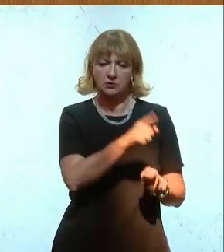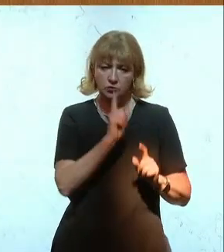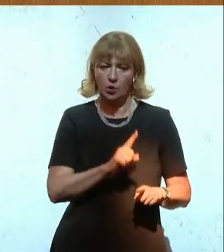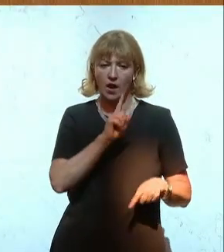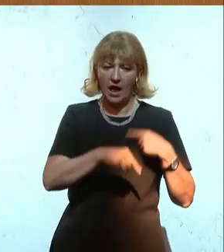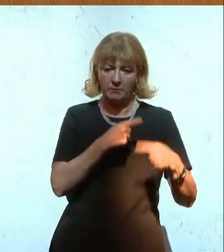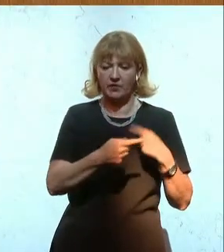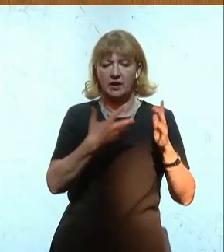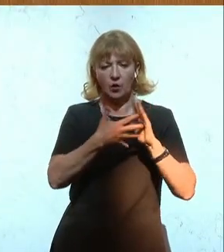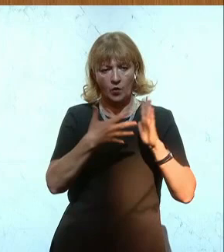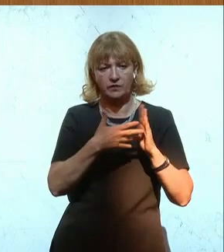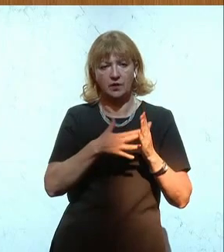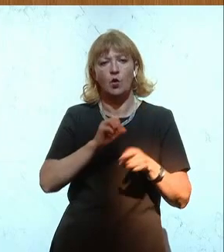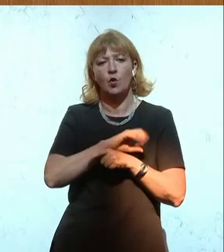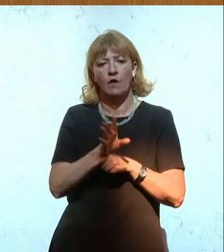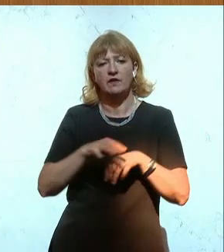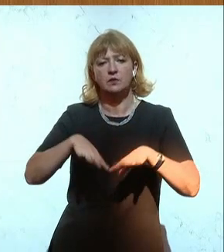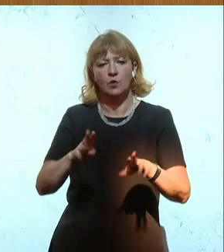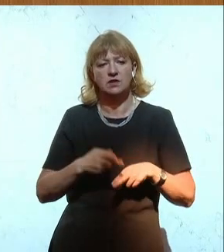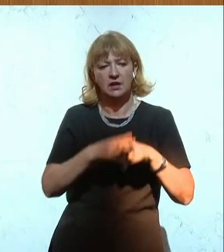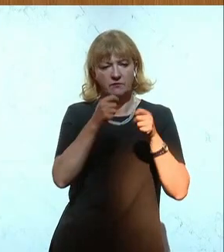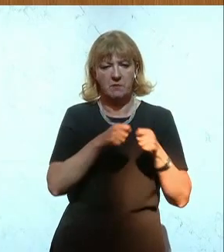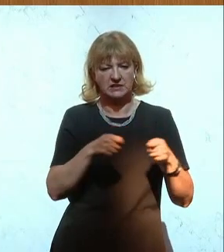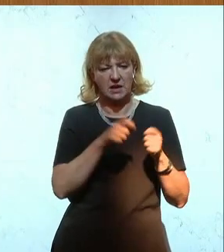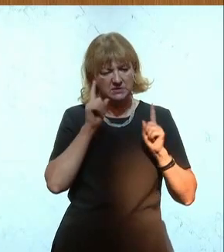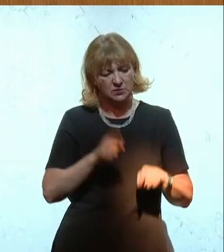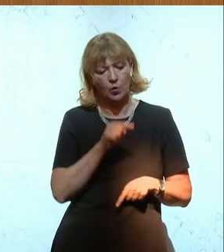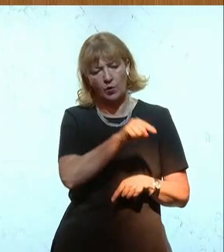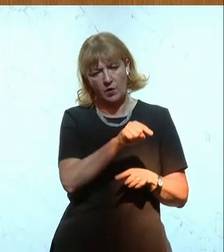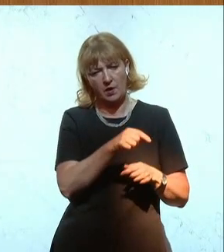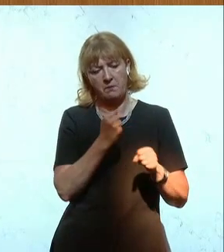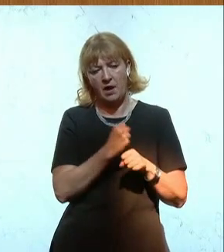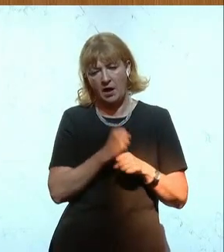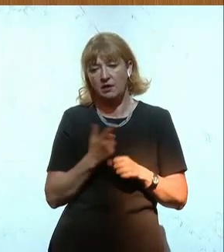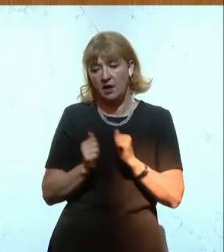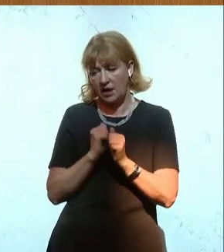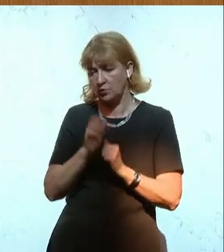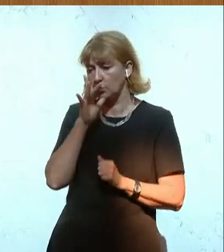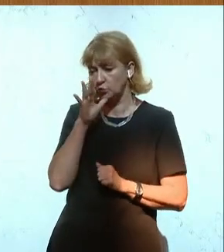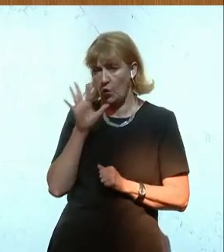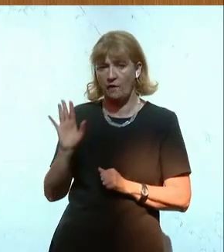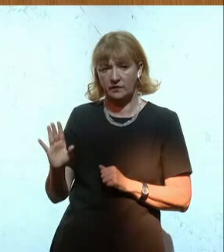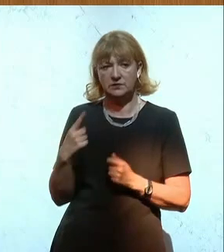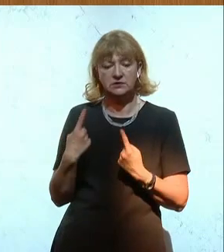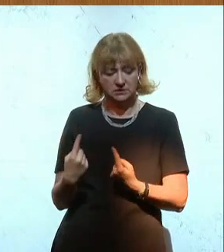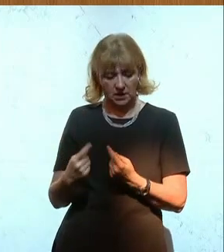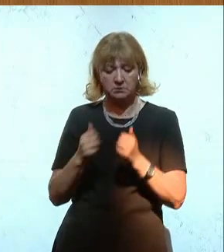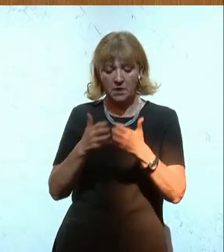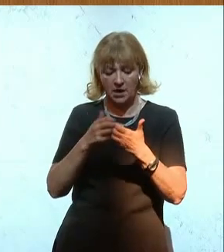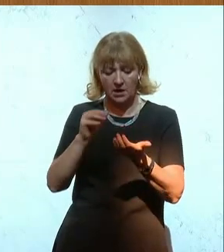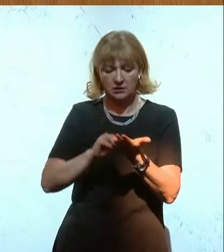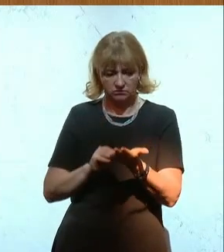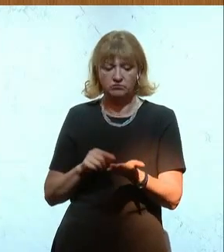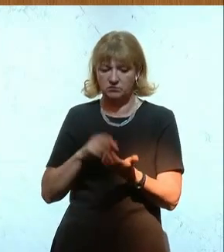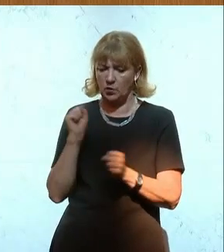mit der Überprüfung der Covid-19-Hilfsmaßnahmen zu betreuen. Das hat auch der Rechnungshof in seinem vernichteten Bericht